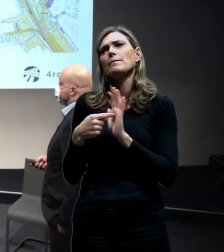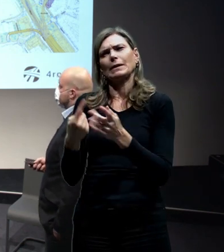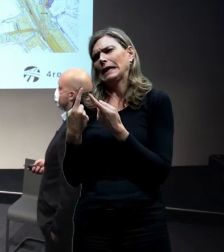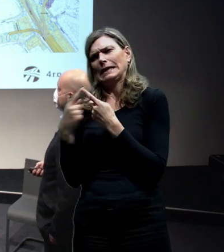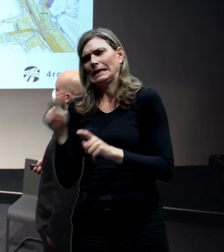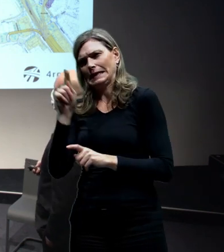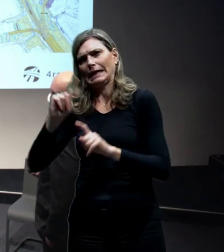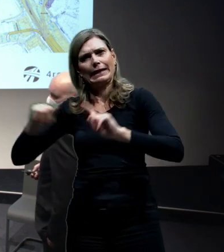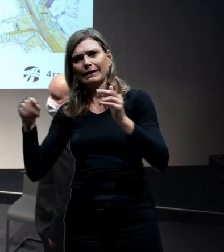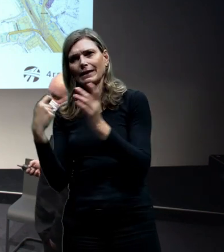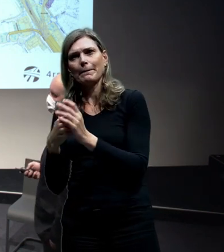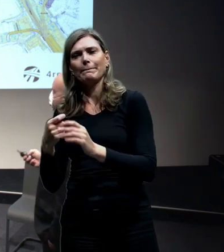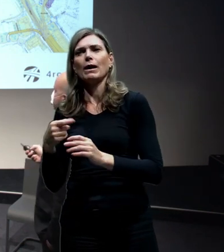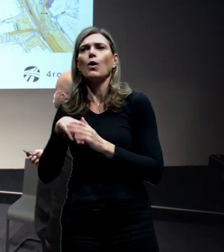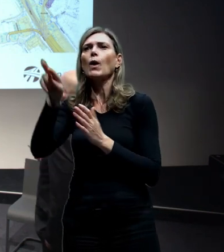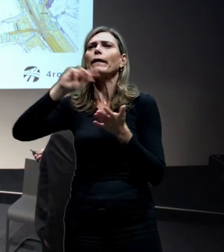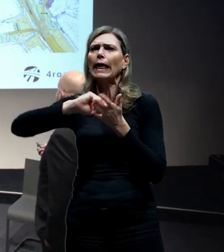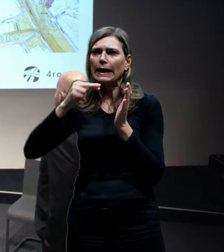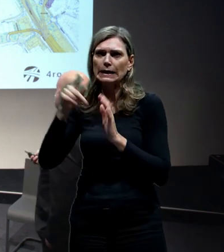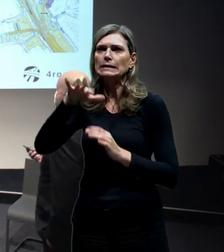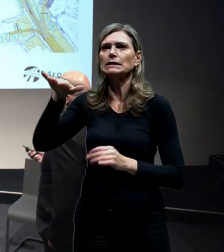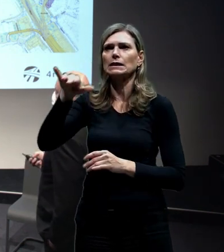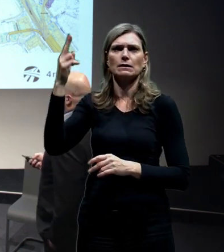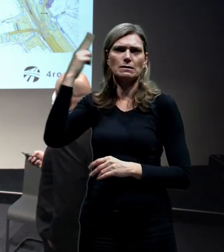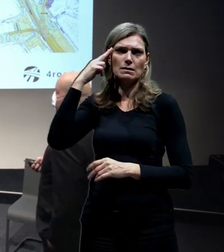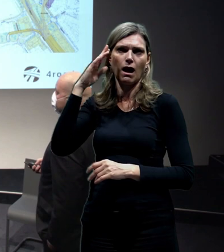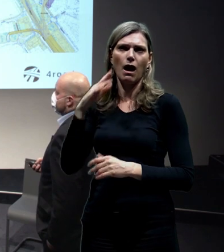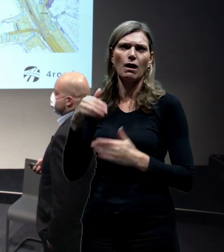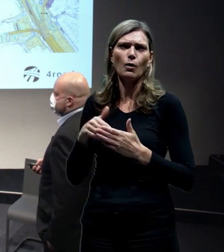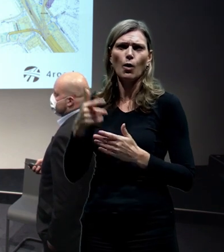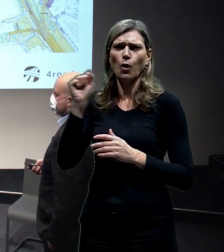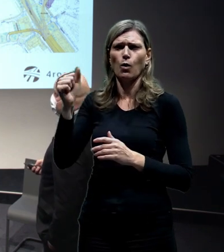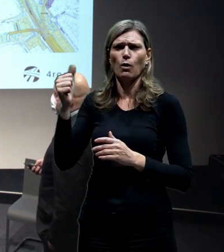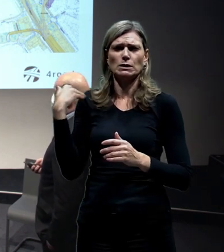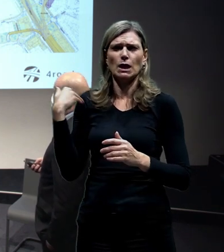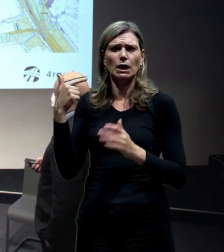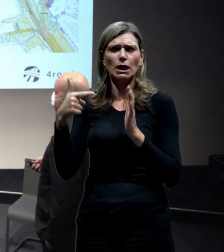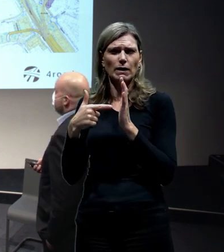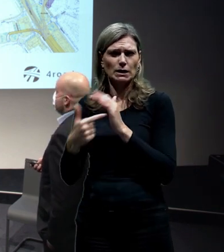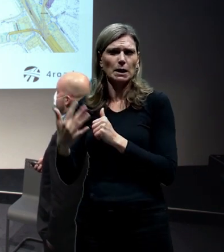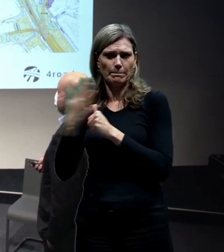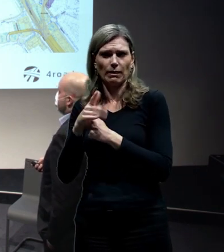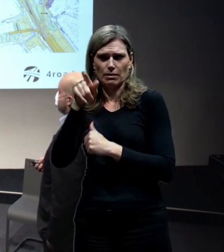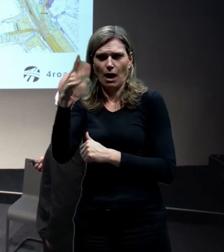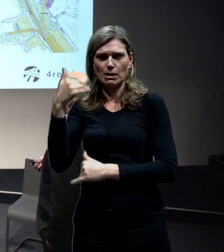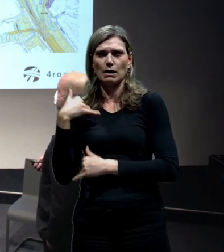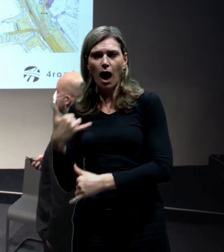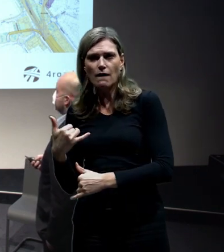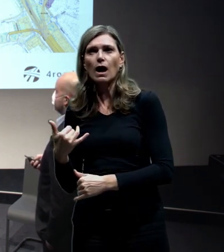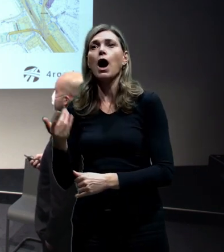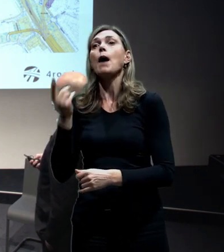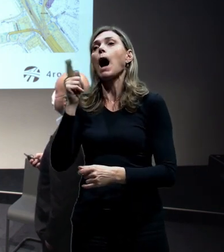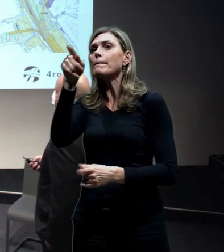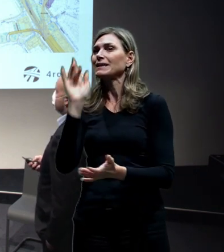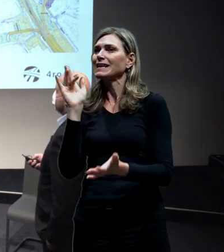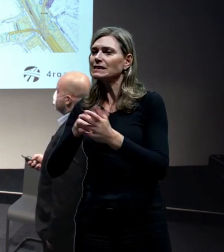u těch ostatních. Tady je technické řešení známo, od Satry, tuším, že z roku 2015. A mělo se prověřit, jestli by